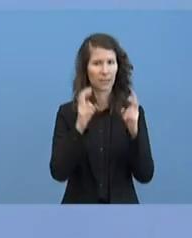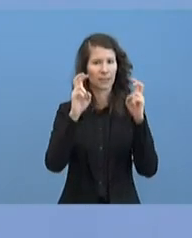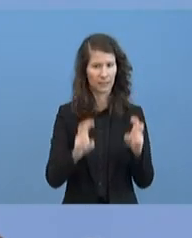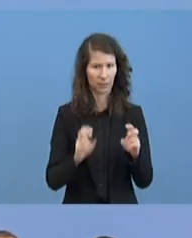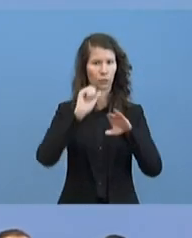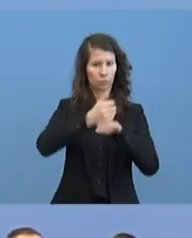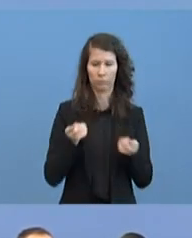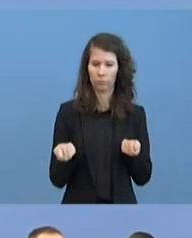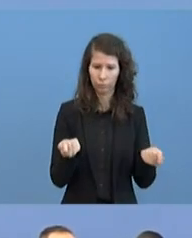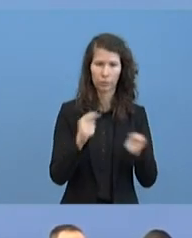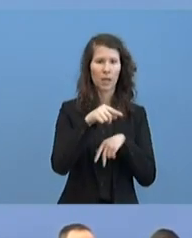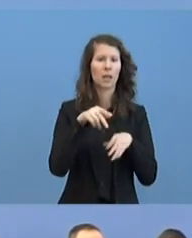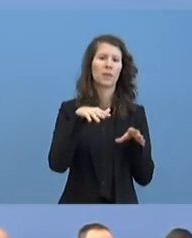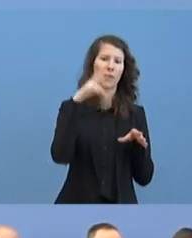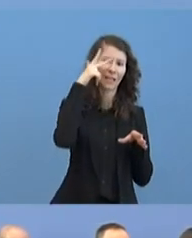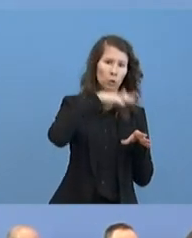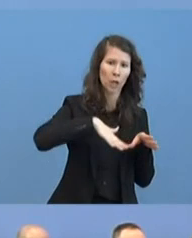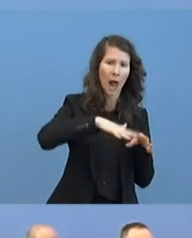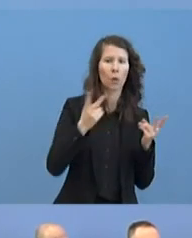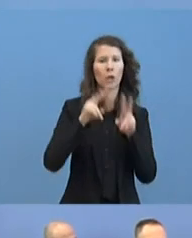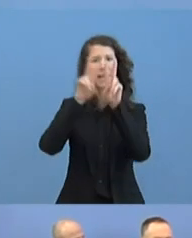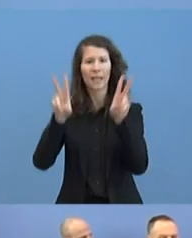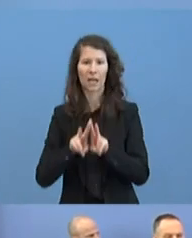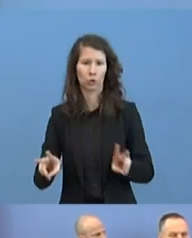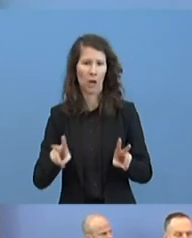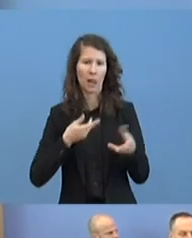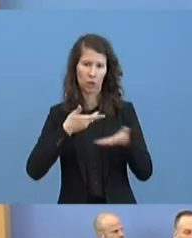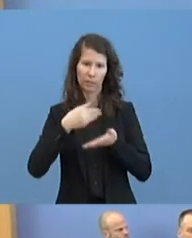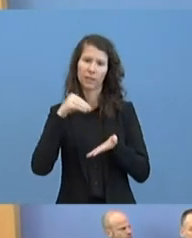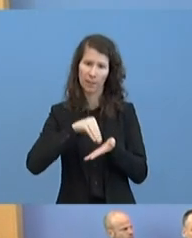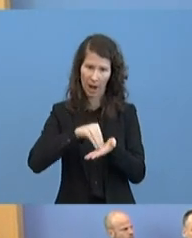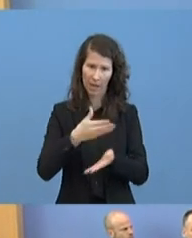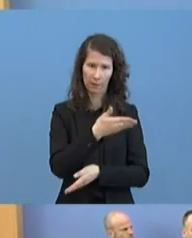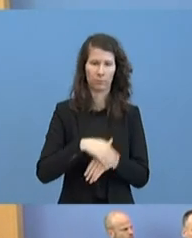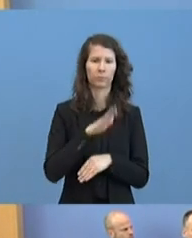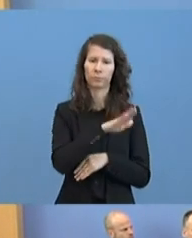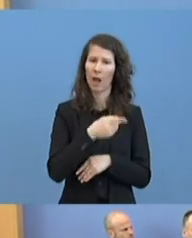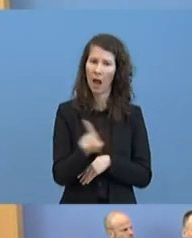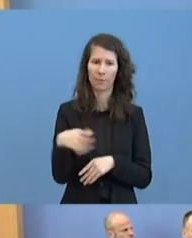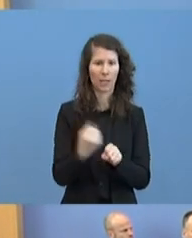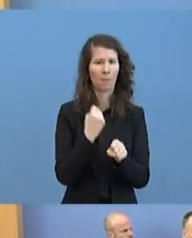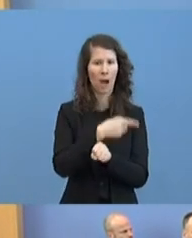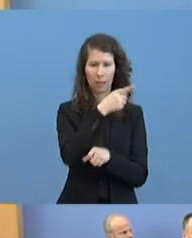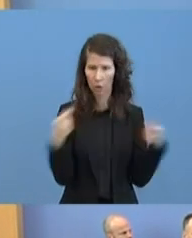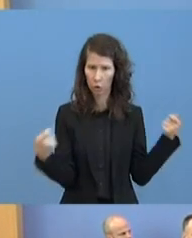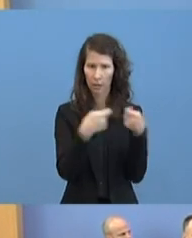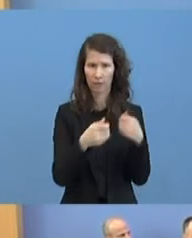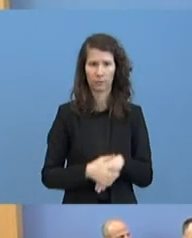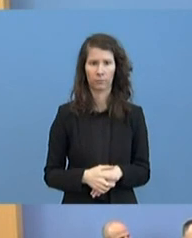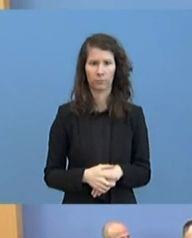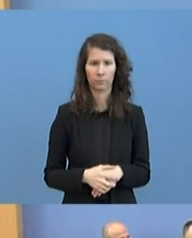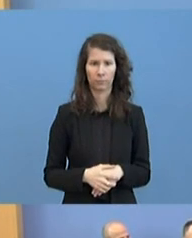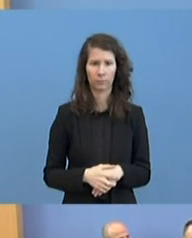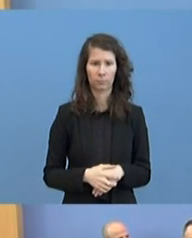internationalen Gesprächen teil, ist im ständigen Kontakt mit all ihren Mitarbeitern. Und für alles Weitere sind